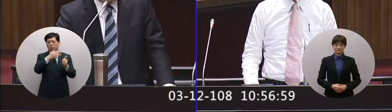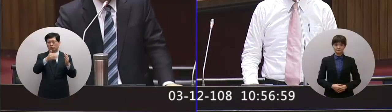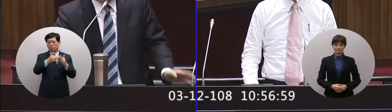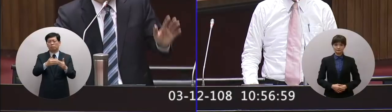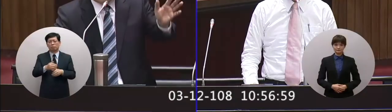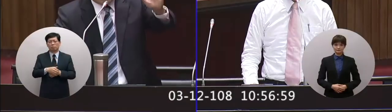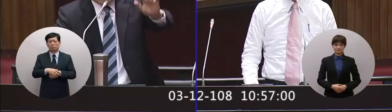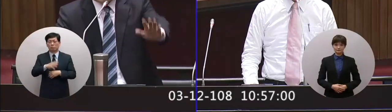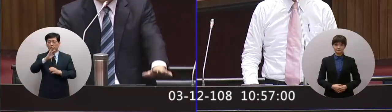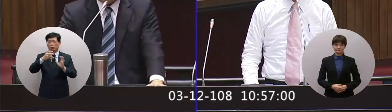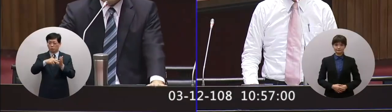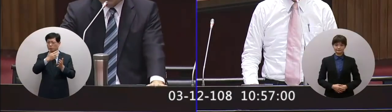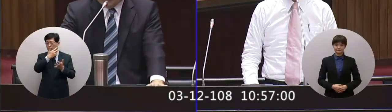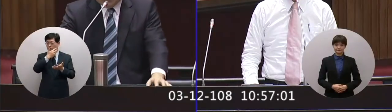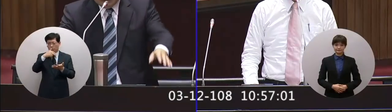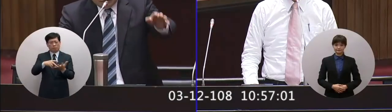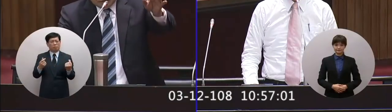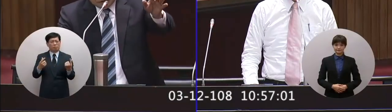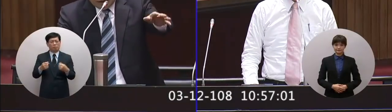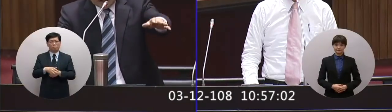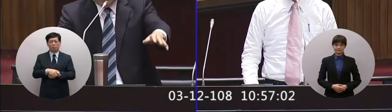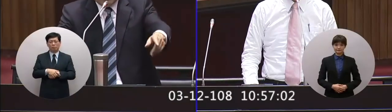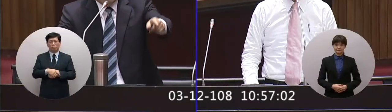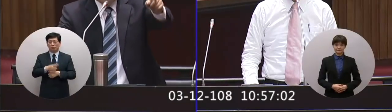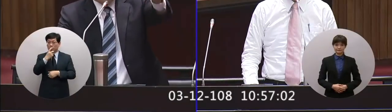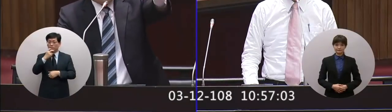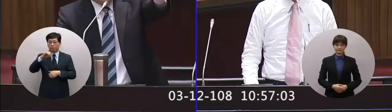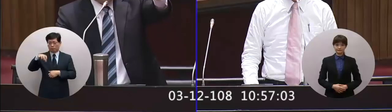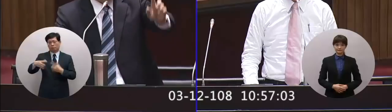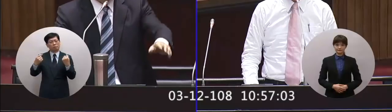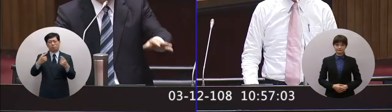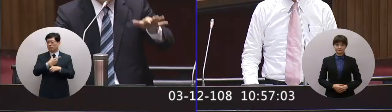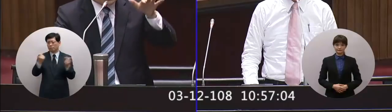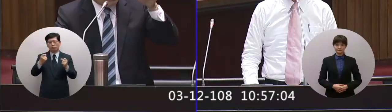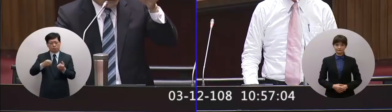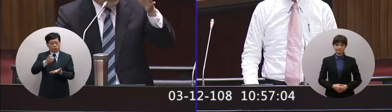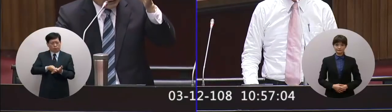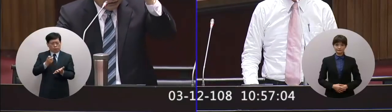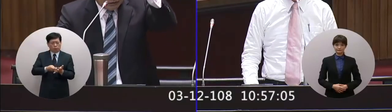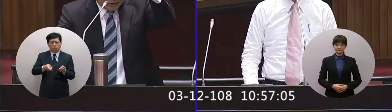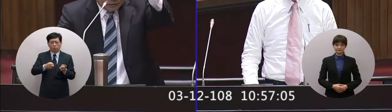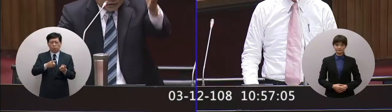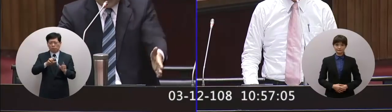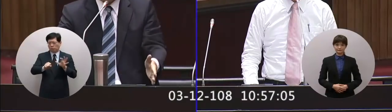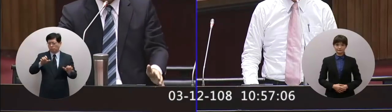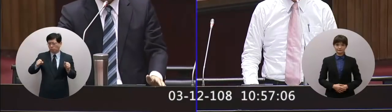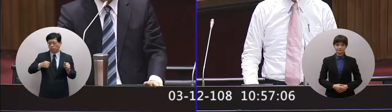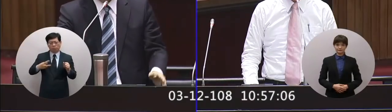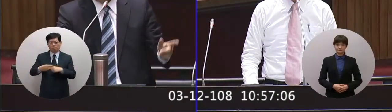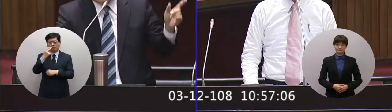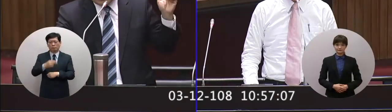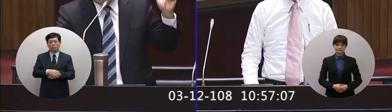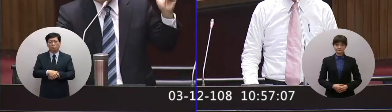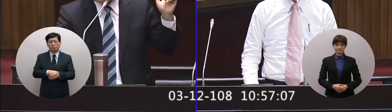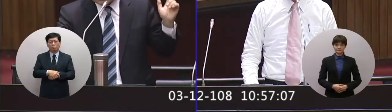不管是國立公立私立中央地方一定要嚴格把這些截斷